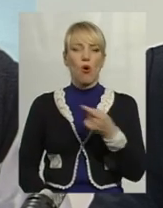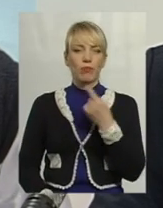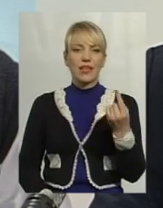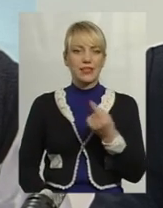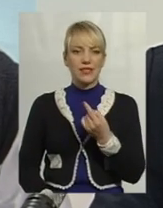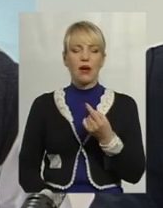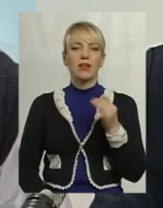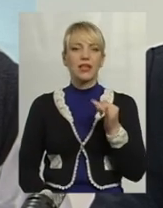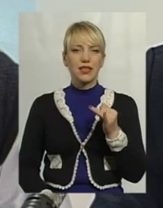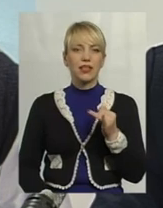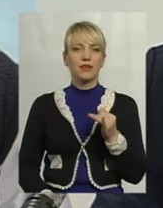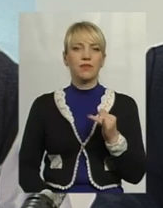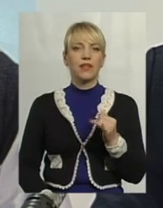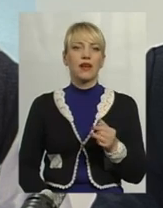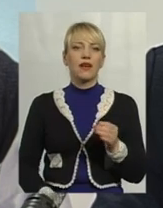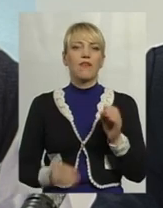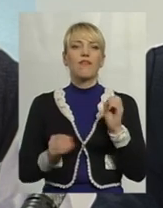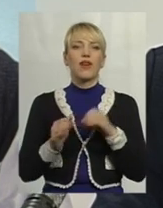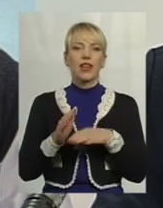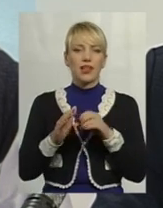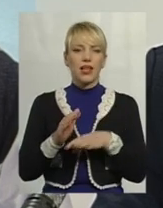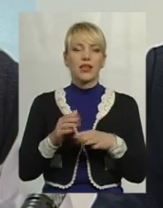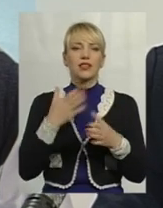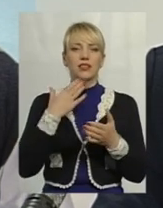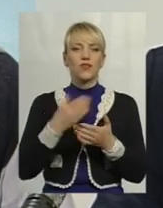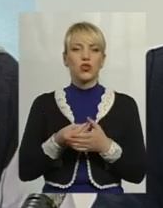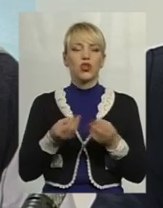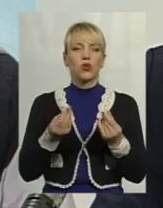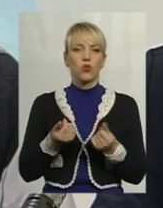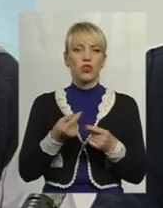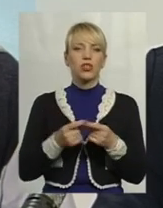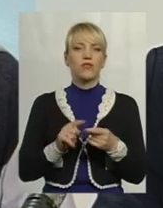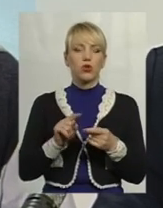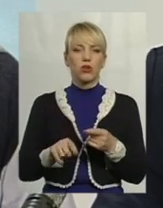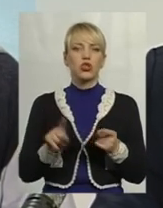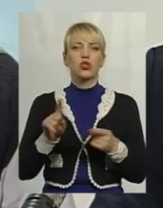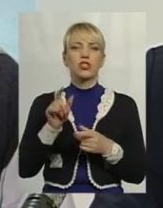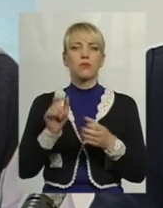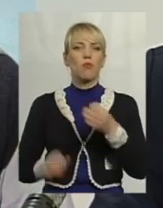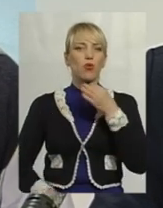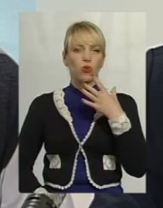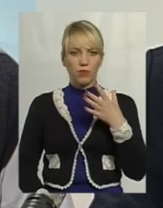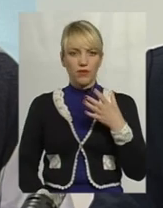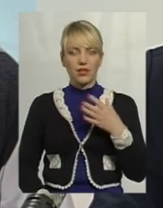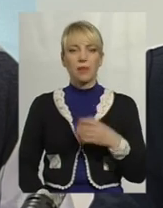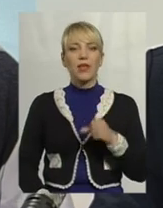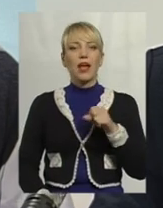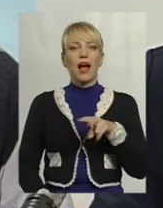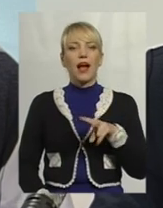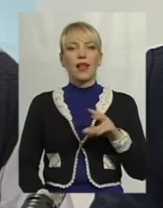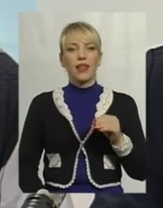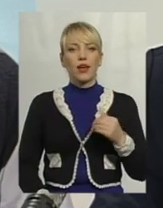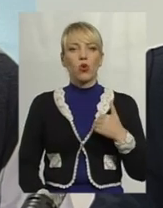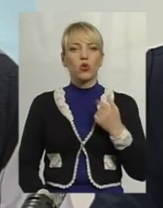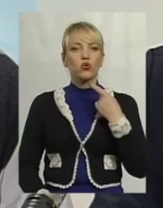і, звісно, вкладати свої кошти саме в той проєкт, який сподобався. Але хочу зазначити, що